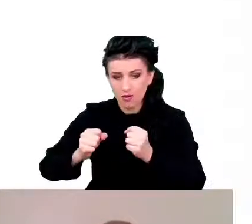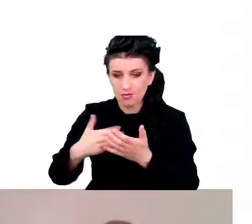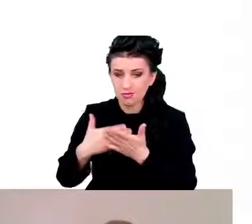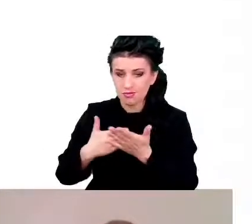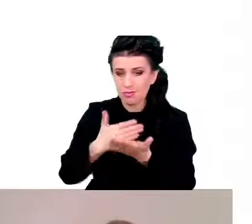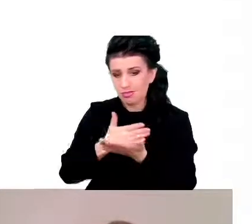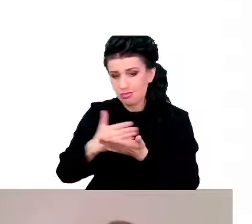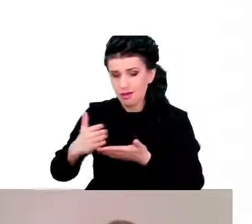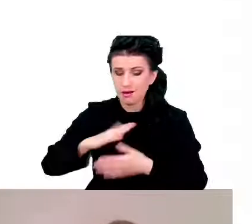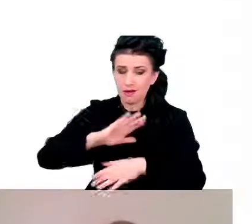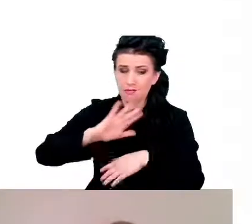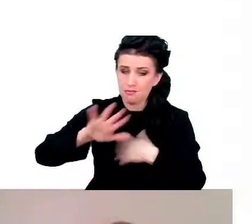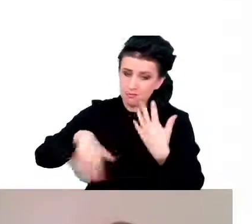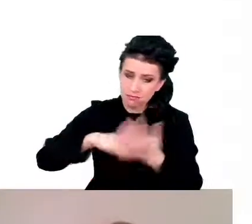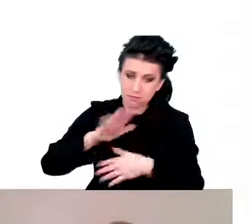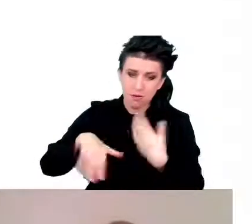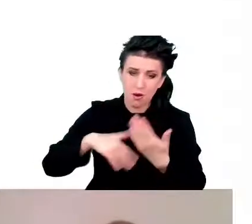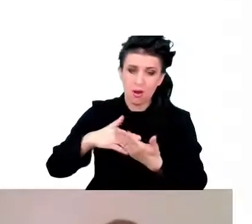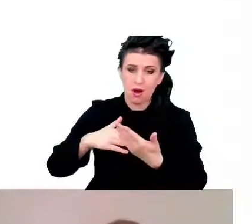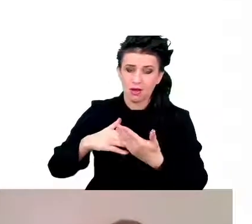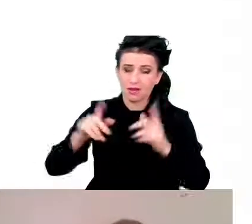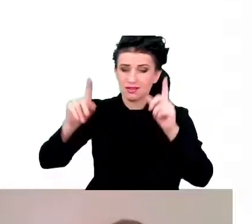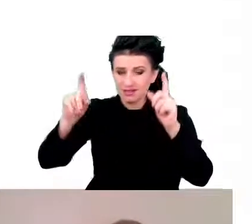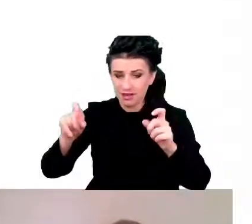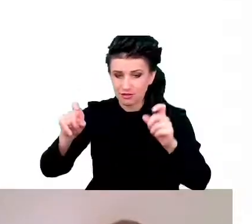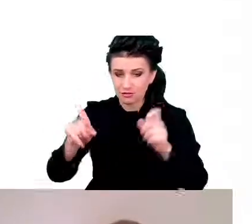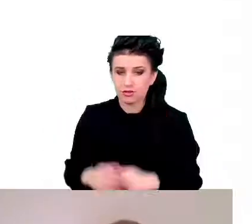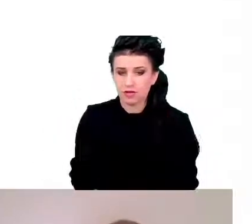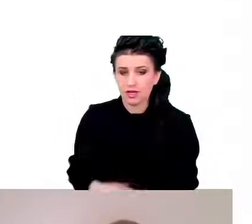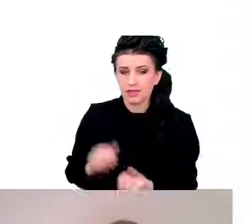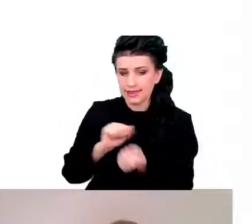komórce sam zacznie ją dewastować.